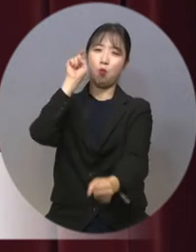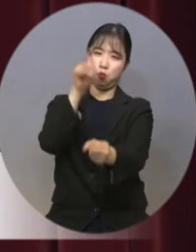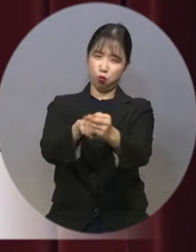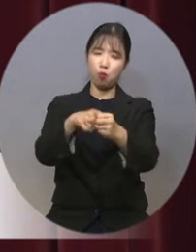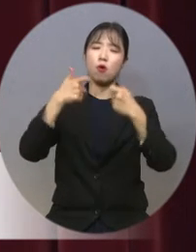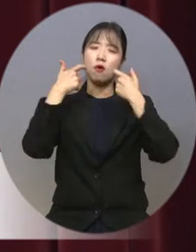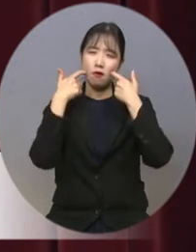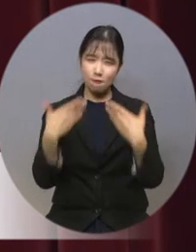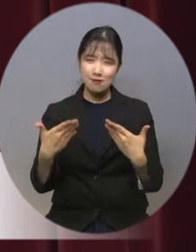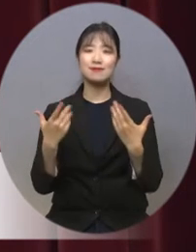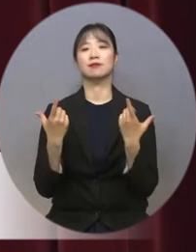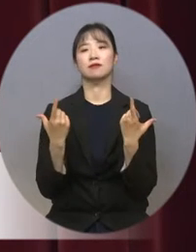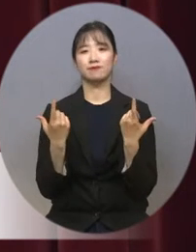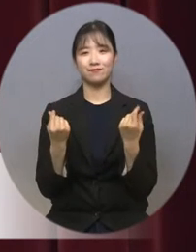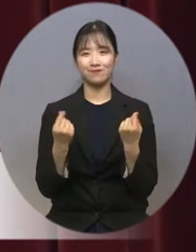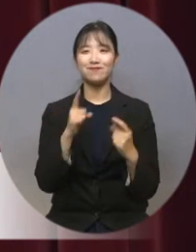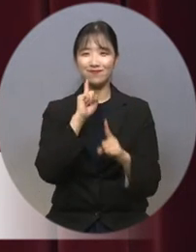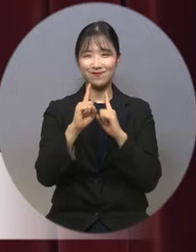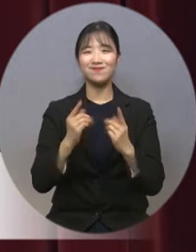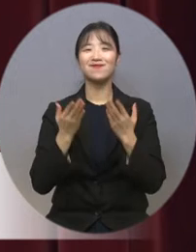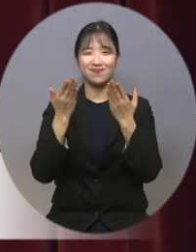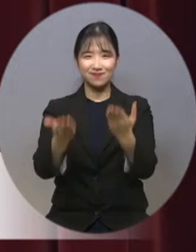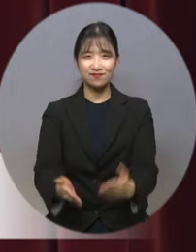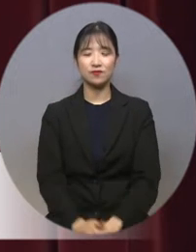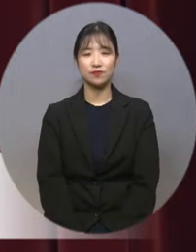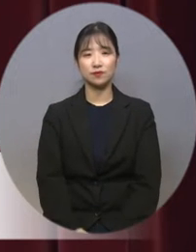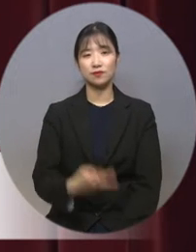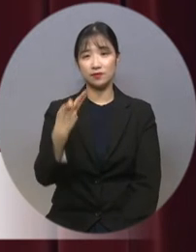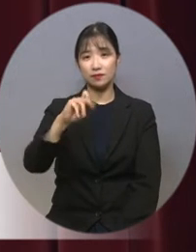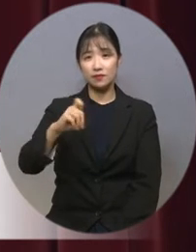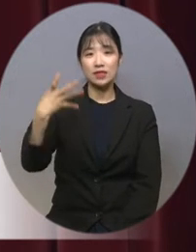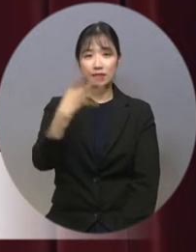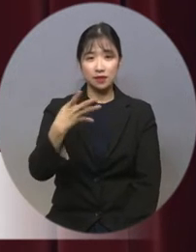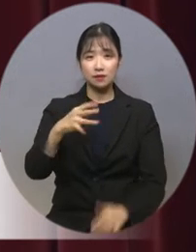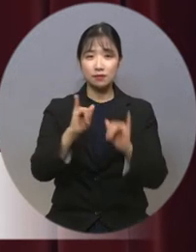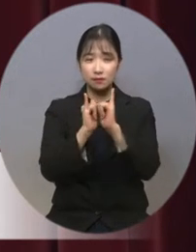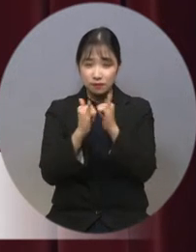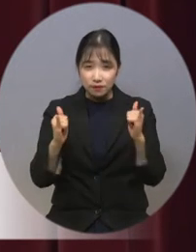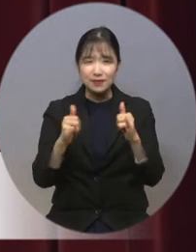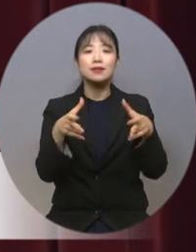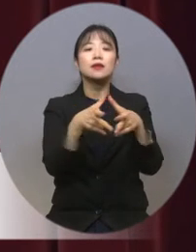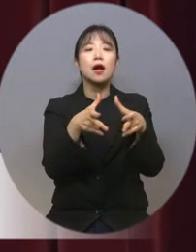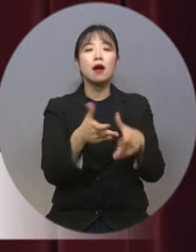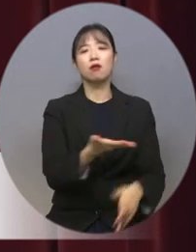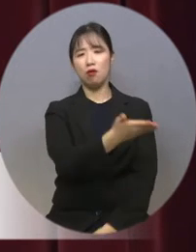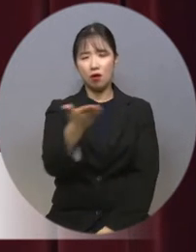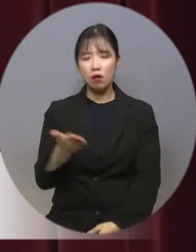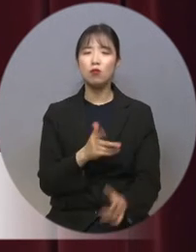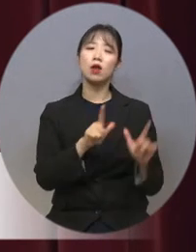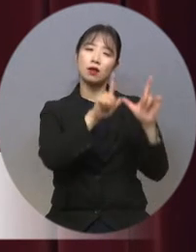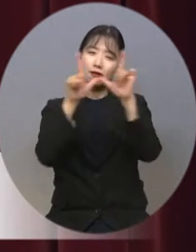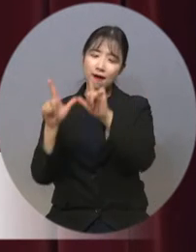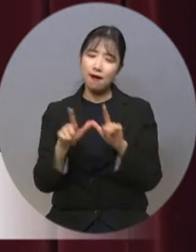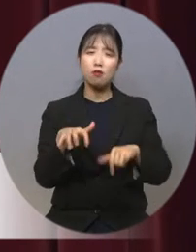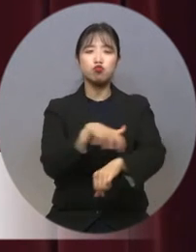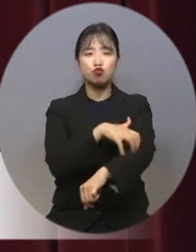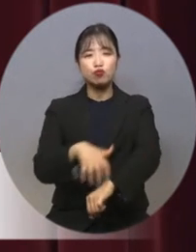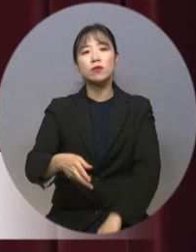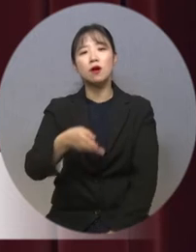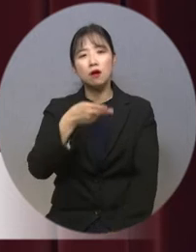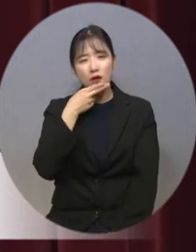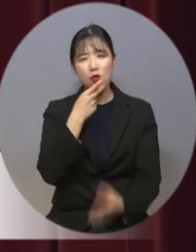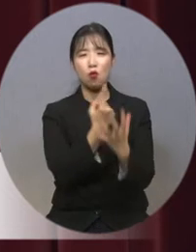목표다. 그런 말씀을 드립니다. 13만 4천여 분의 장애인들이 살아가는 데 불편함이 없고